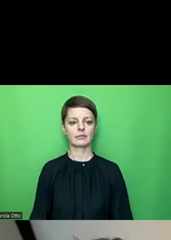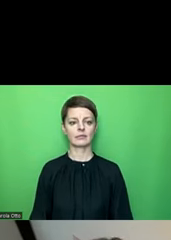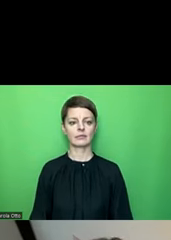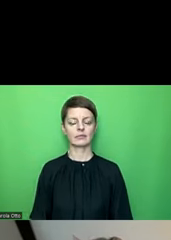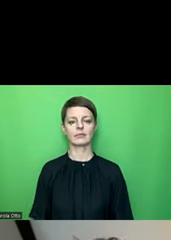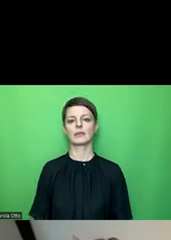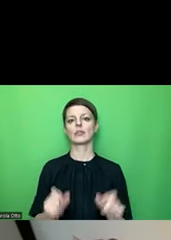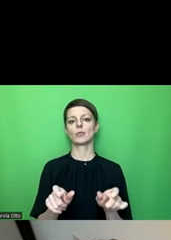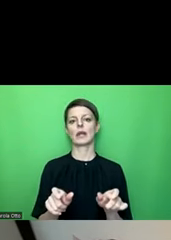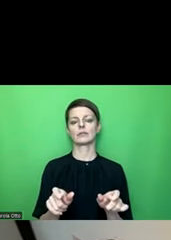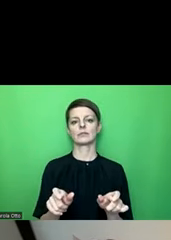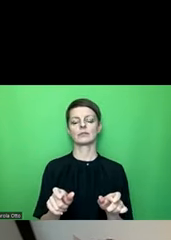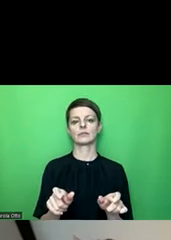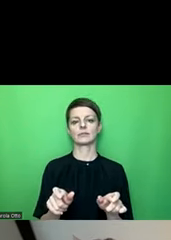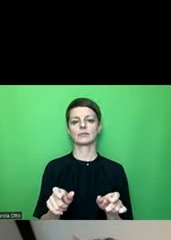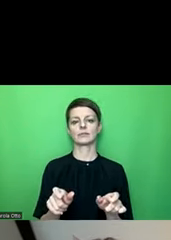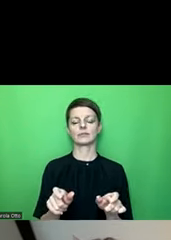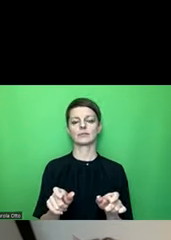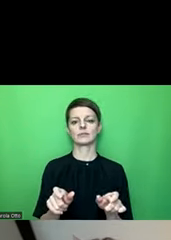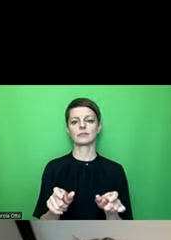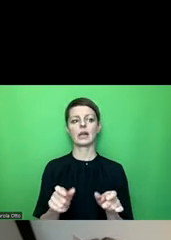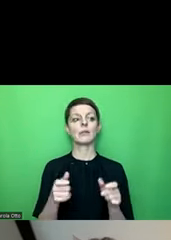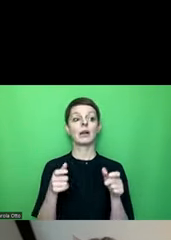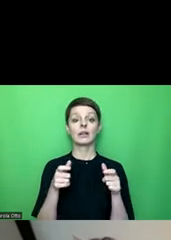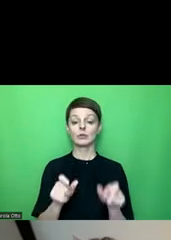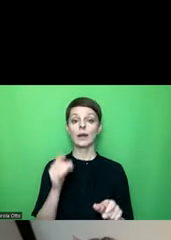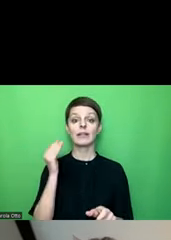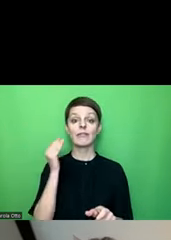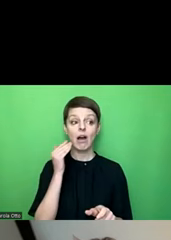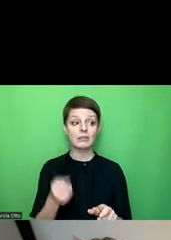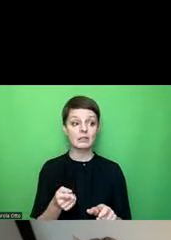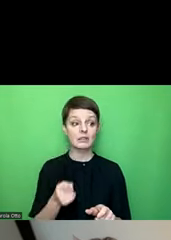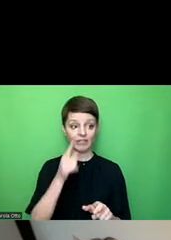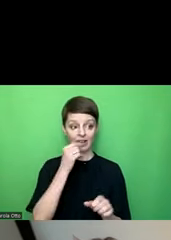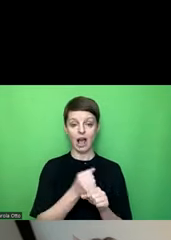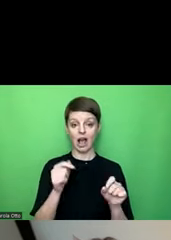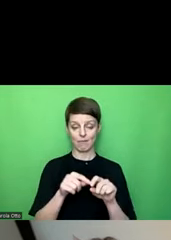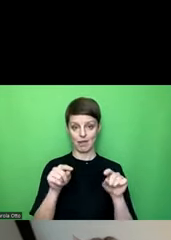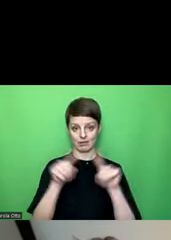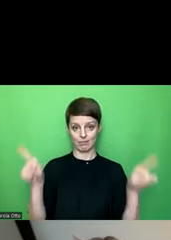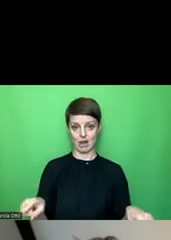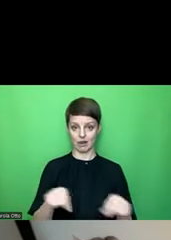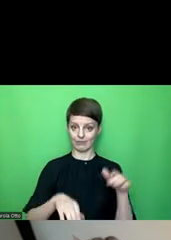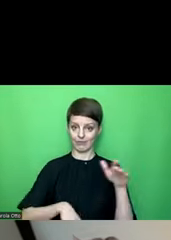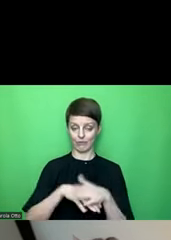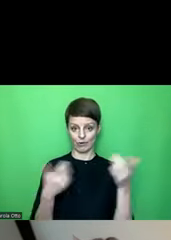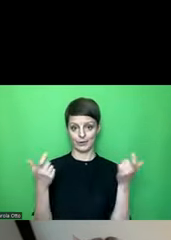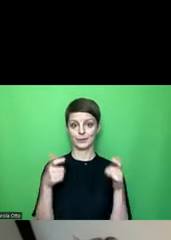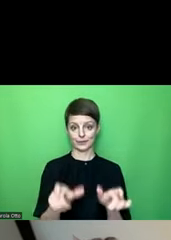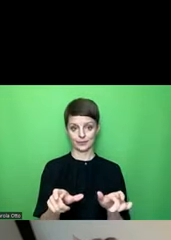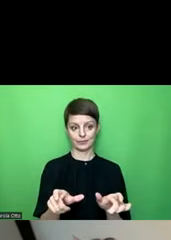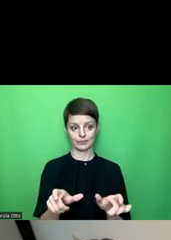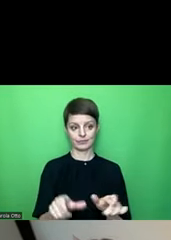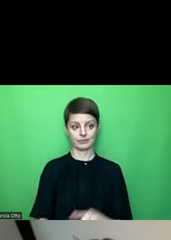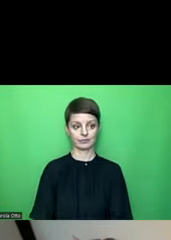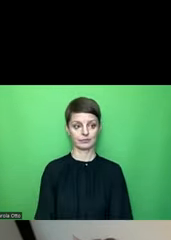gesperrt sind. Die werden aber erst dann gesperrt, wenn ich das ganze Arbeitsblatt sperre. Also das mache ich mal. Im Moment